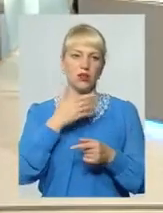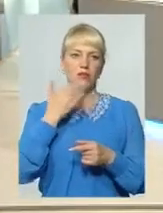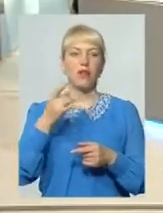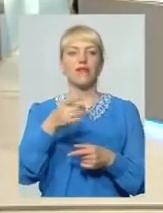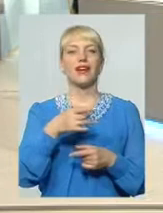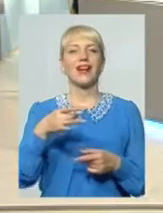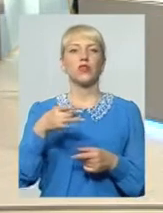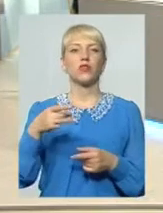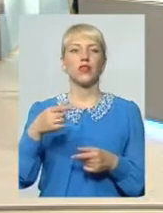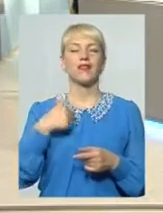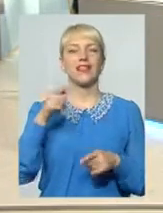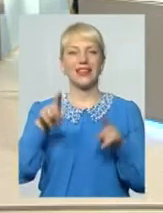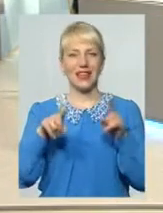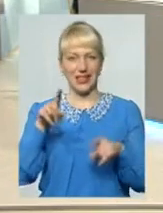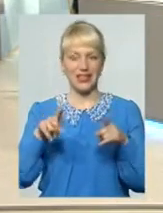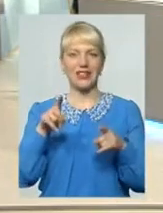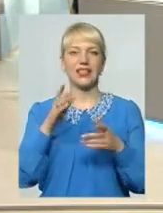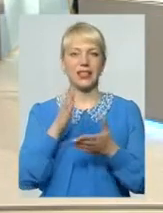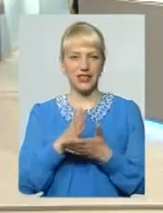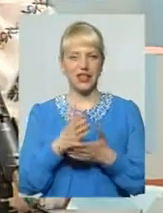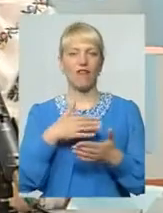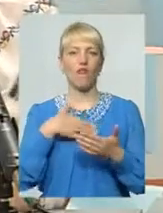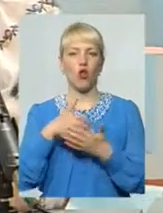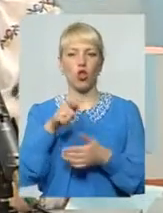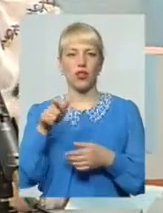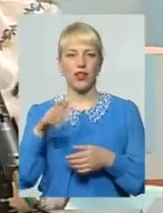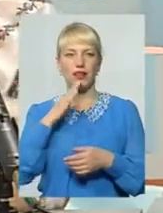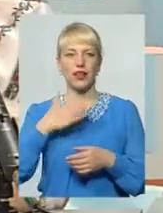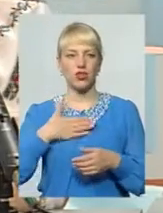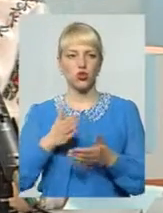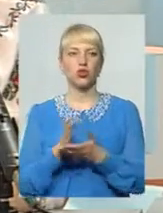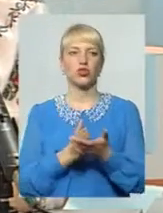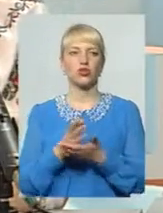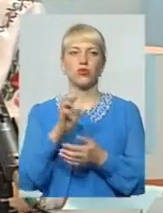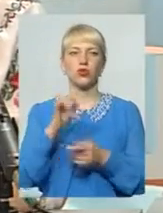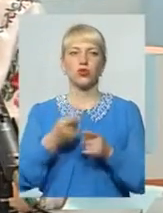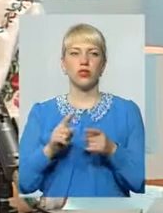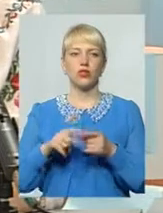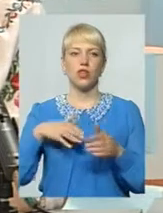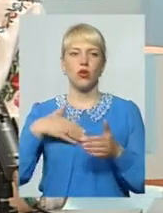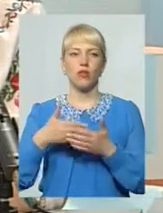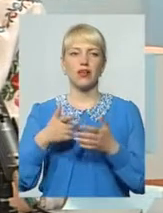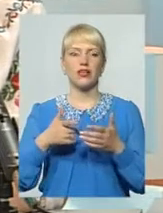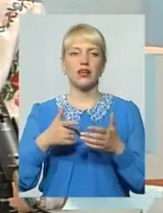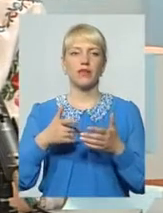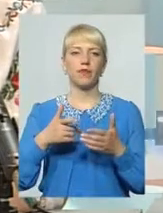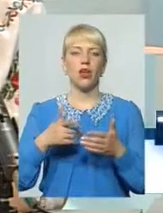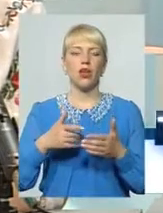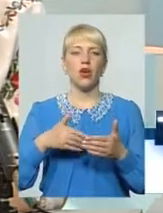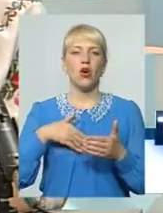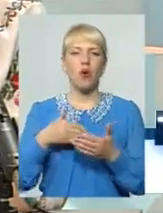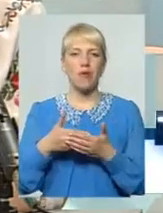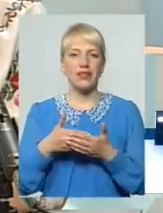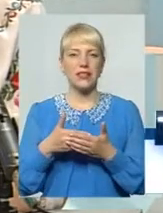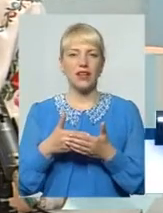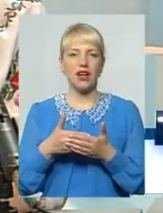деяких районах є теж волонтери нашої служби, бо це громадська волонтерська організація всеукраїнська